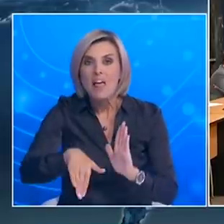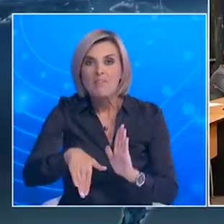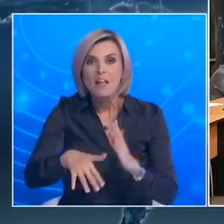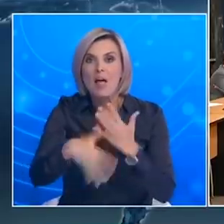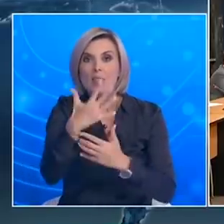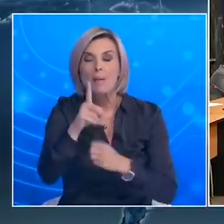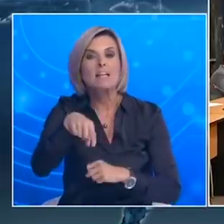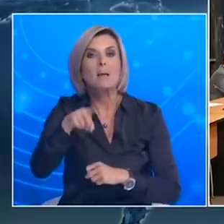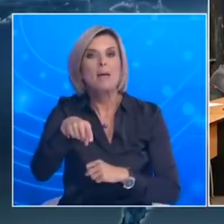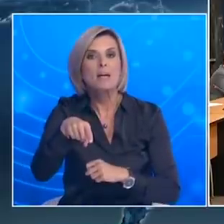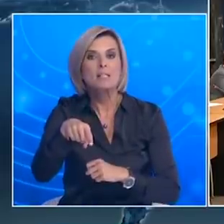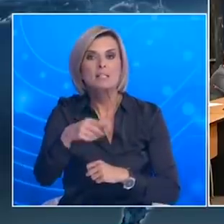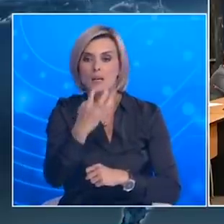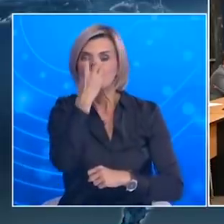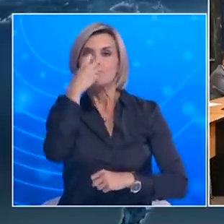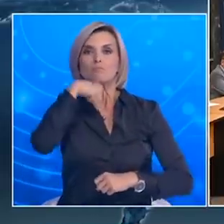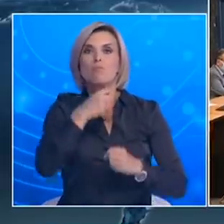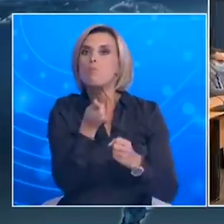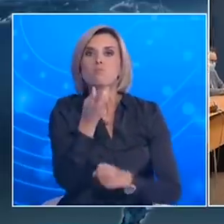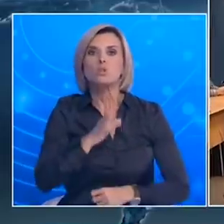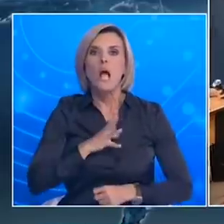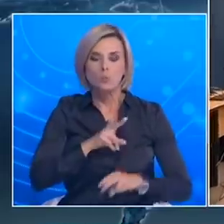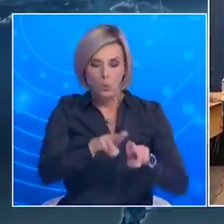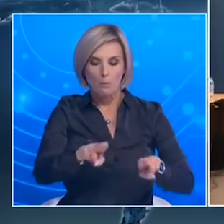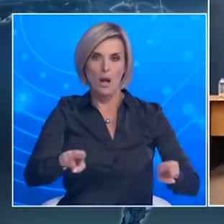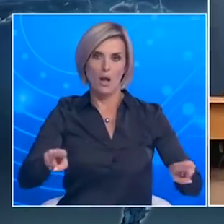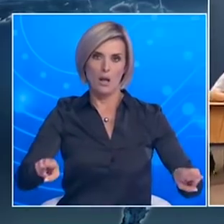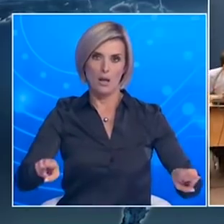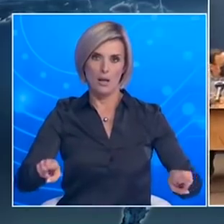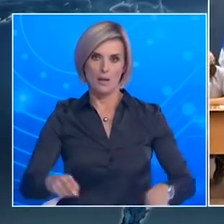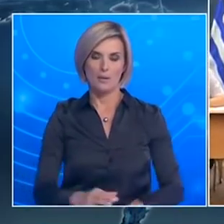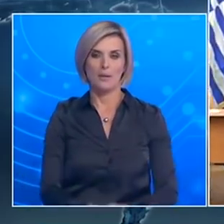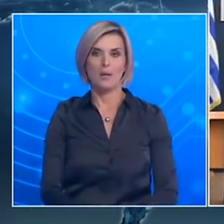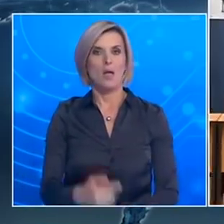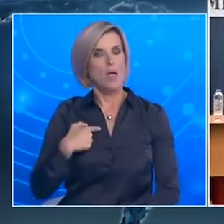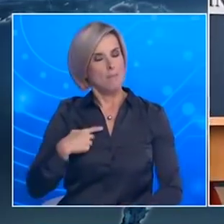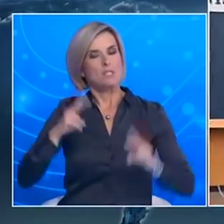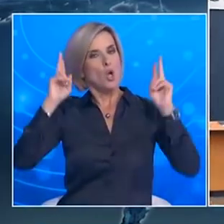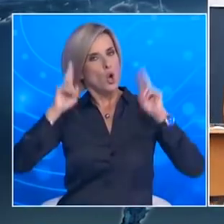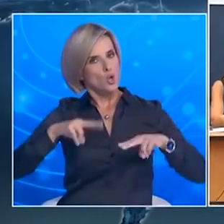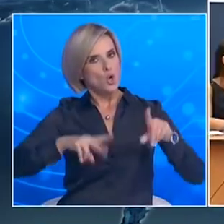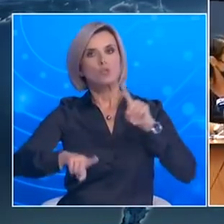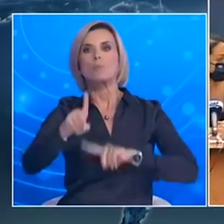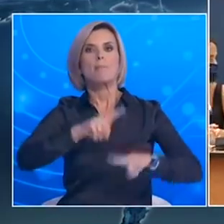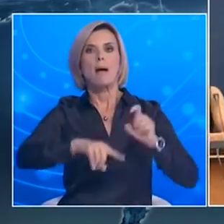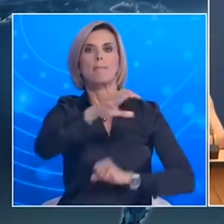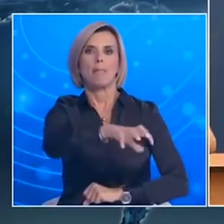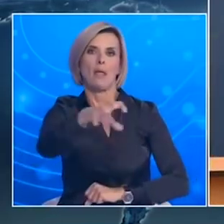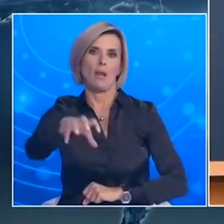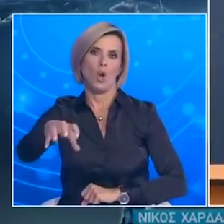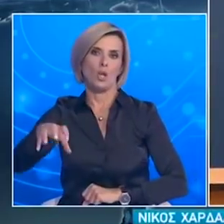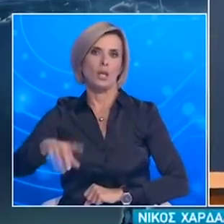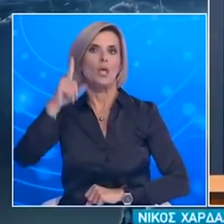οι νοσηλίες Και σε τι νούμερα είμαστε εκεί Ευχαριστώ Ναι γνωρίζουμε σε ποιες περιοχές είναι Ναι γνωρίζουμε και σε ποια διεύθυνση είναι το κάθε κρούσμα